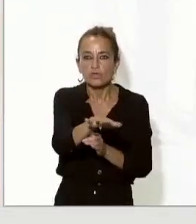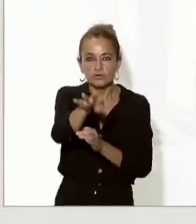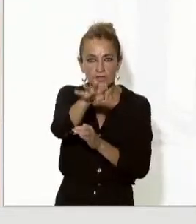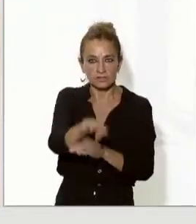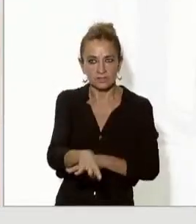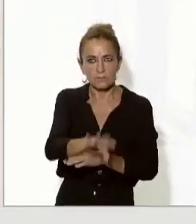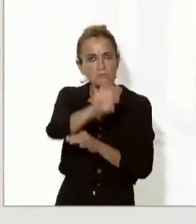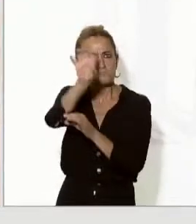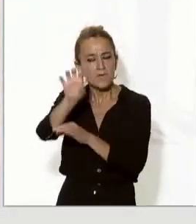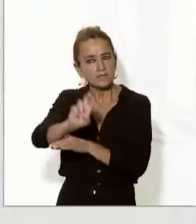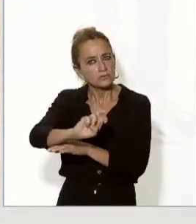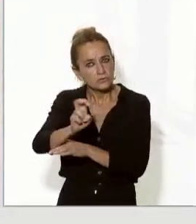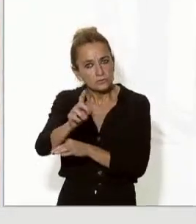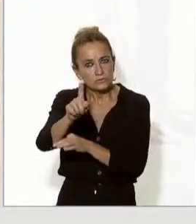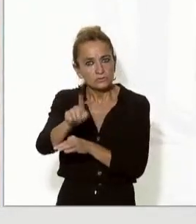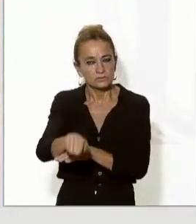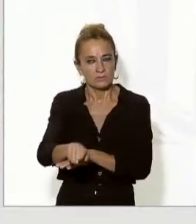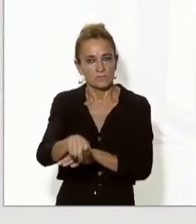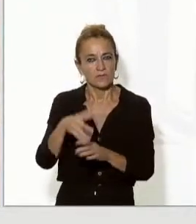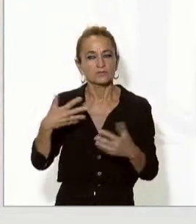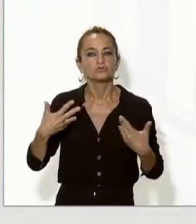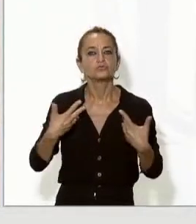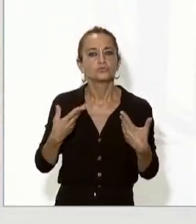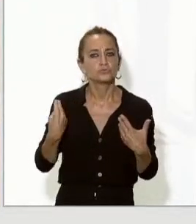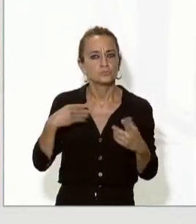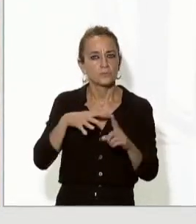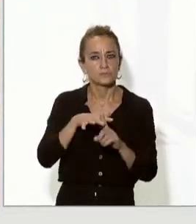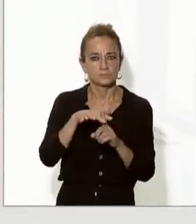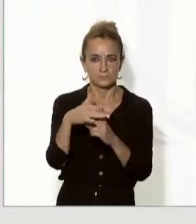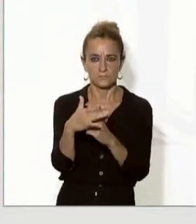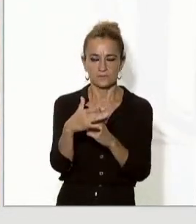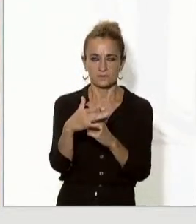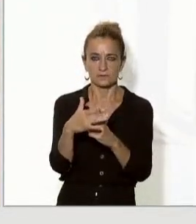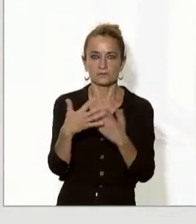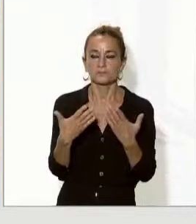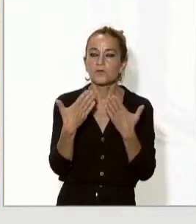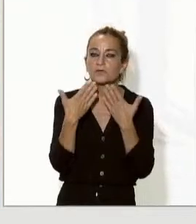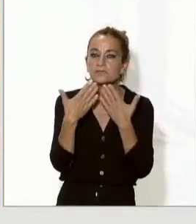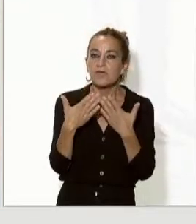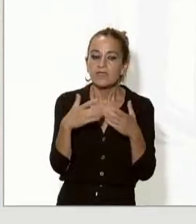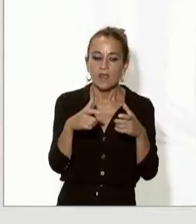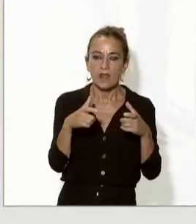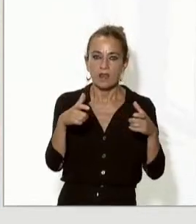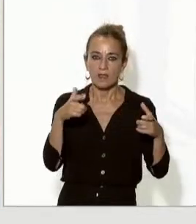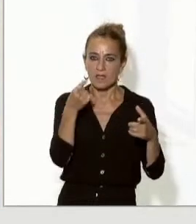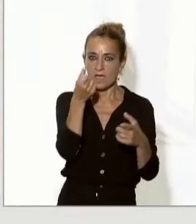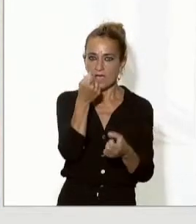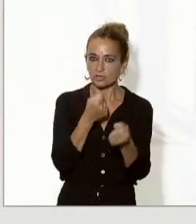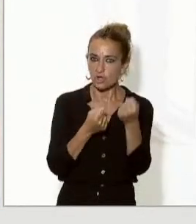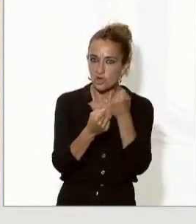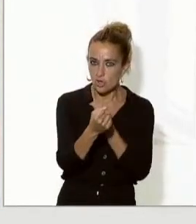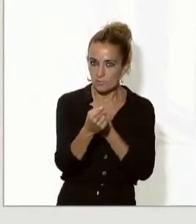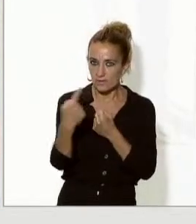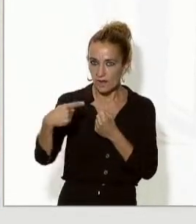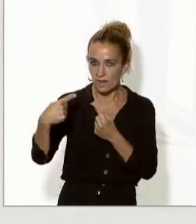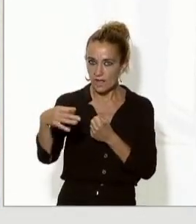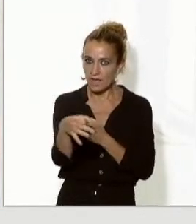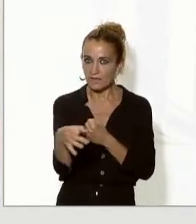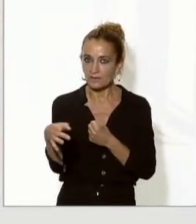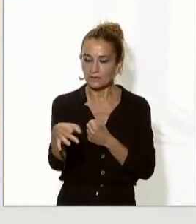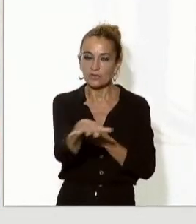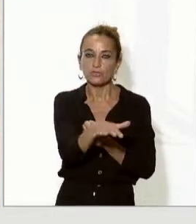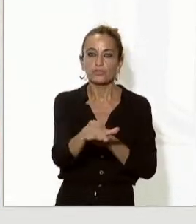molts altres països que també l'estan vivint, i particularment amb el creixement econòmic que ha experimentat Andorra i la zona